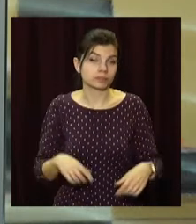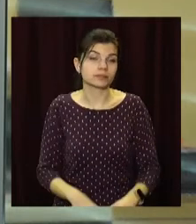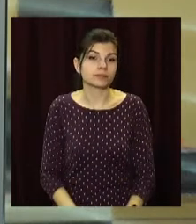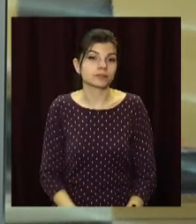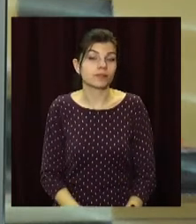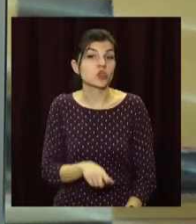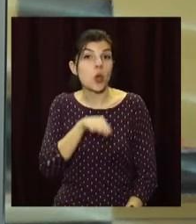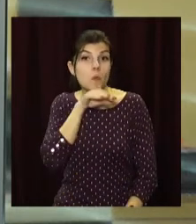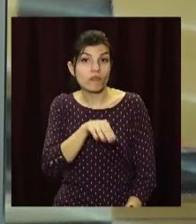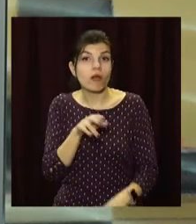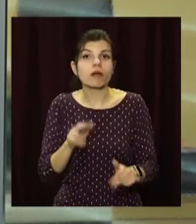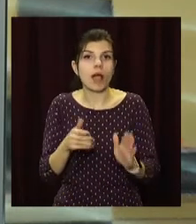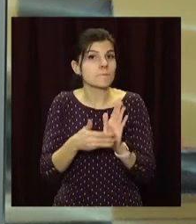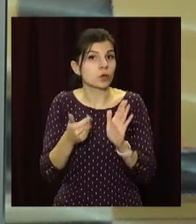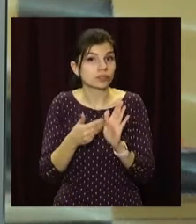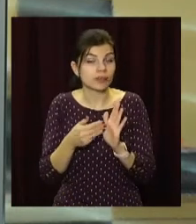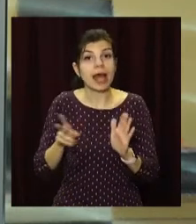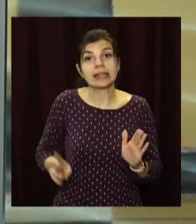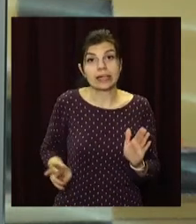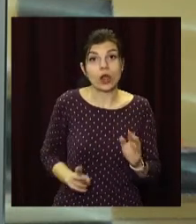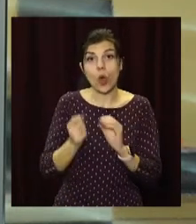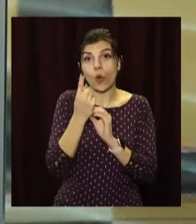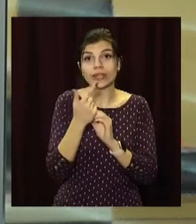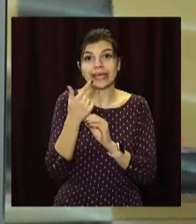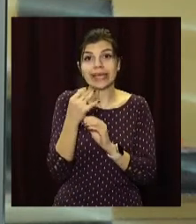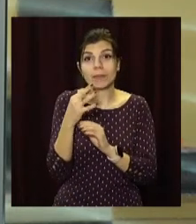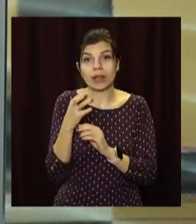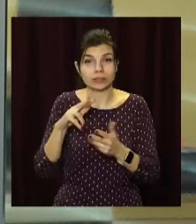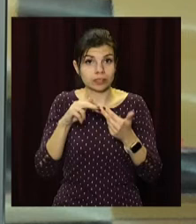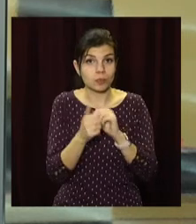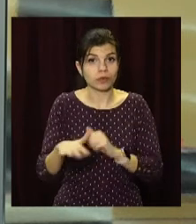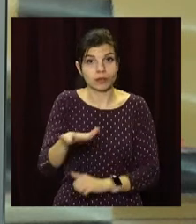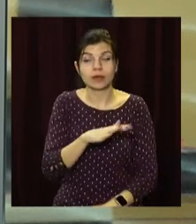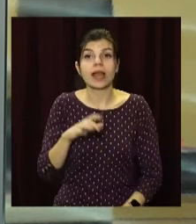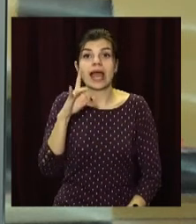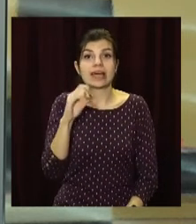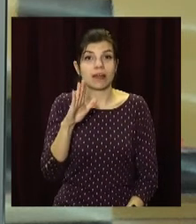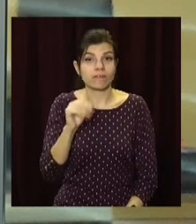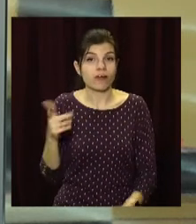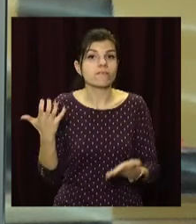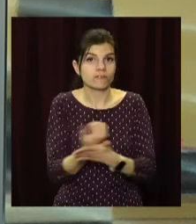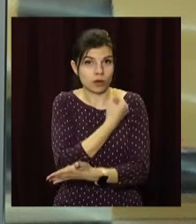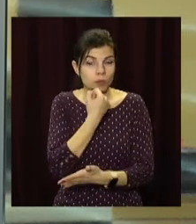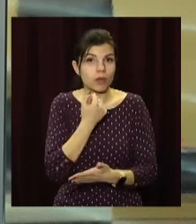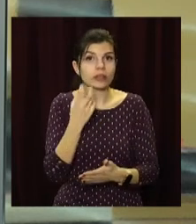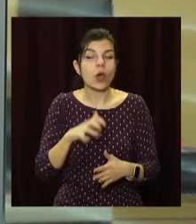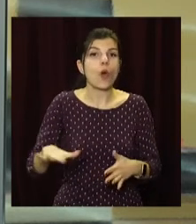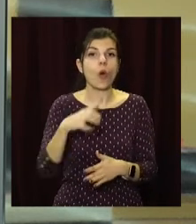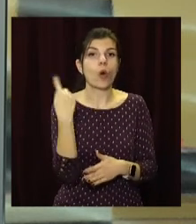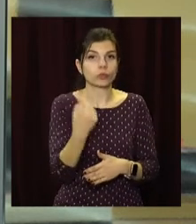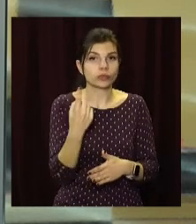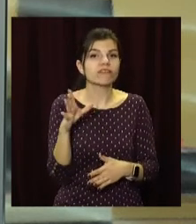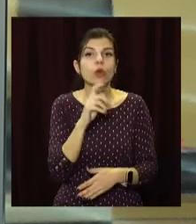Професія як покликання. Директорка 11-ї гімназії Кам'янського Наталія Рева виборола перемогу на обласному етапі